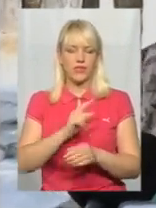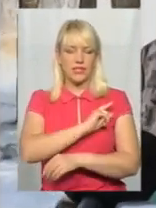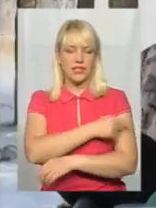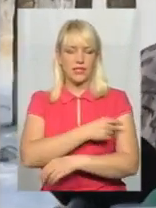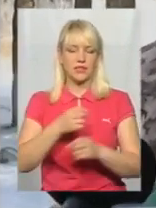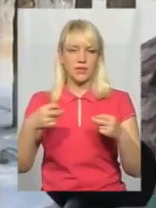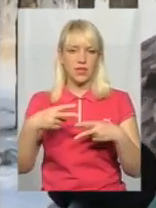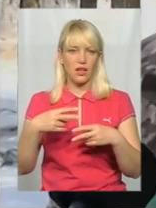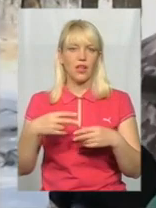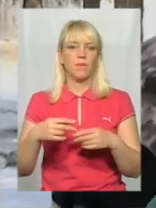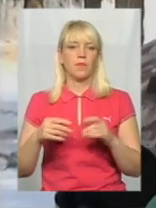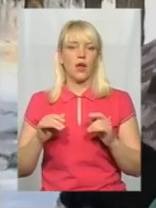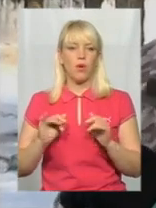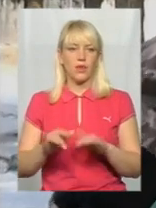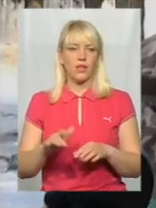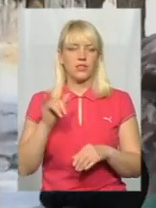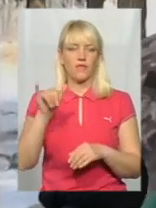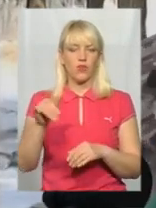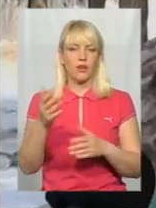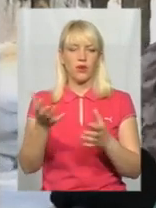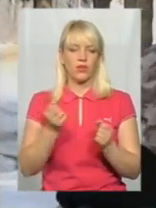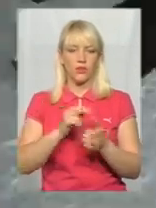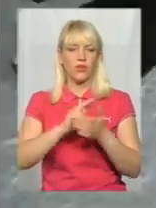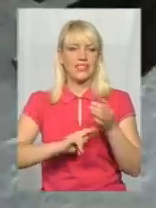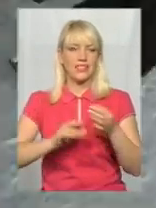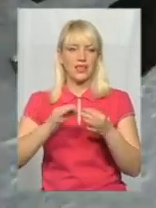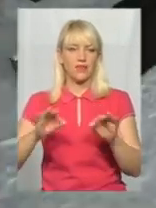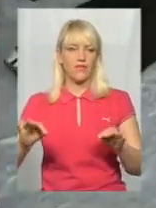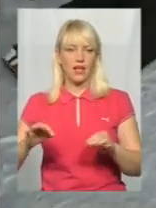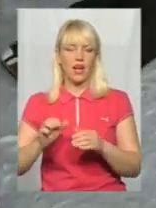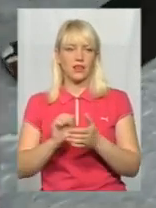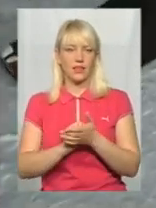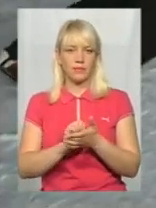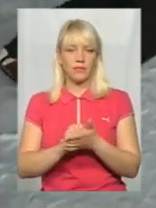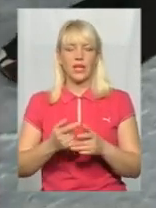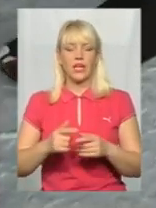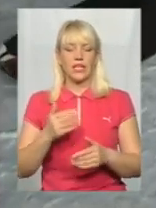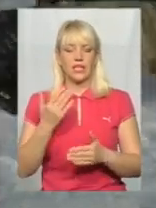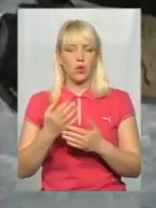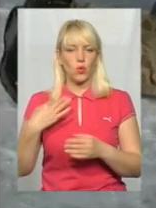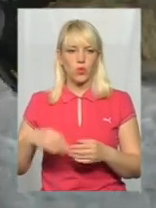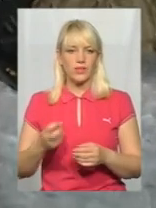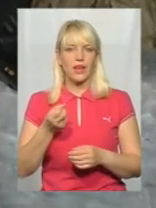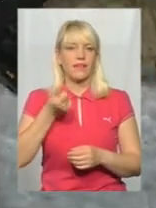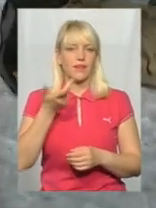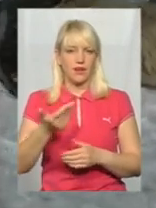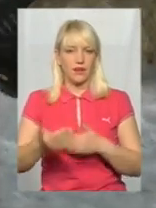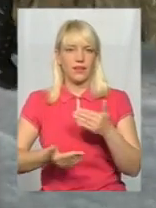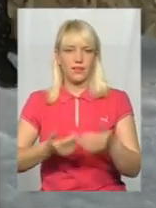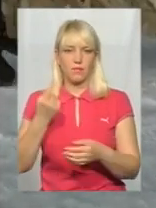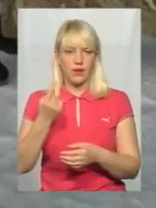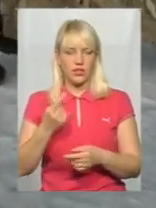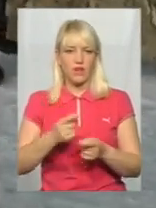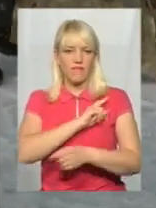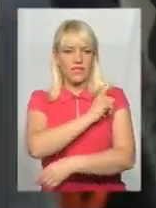операцій, вони отримують певні сертифікати. Складається курс із кількох етапів. Перший, а це фізична підготовка та морально